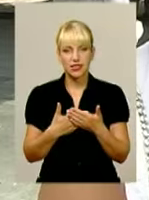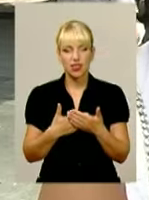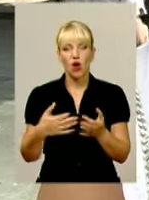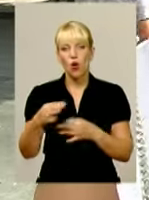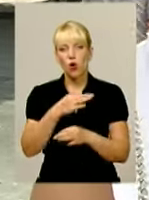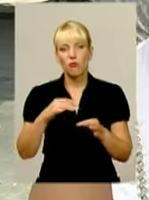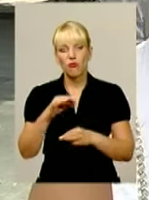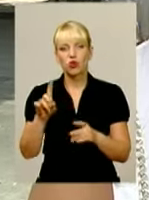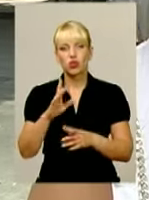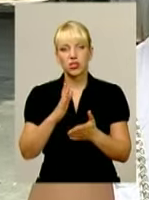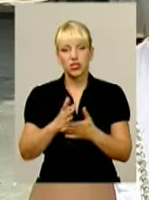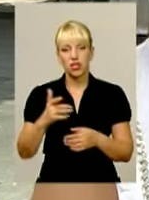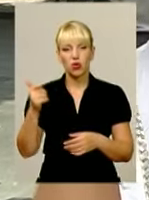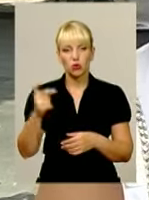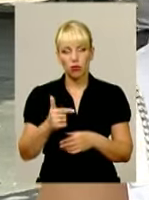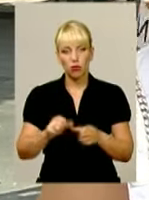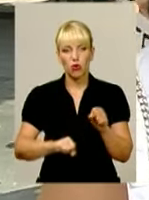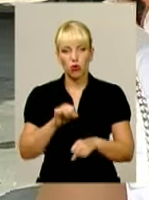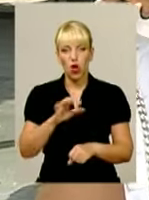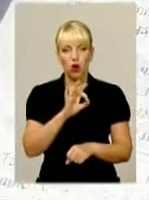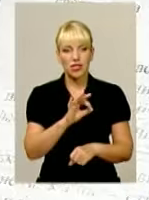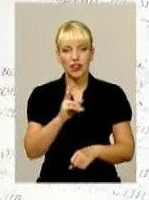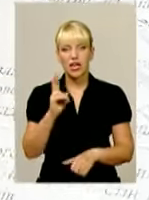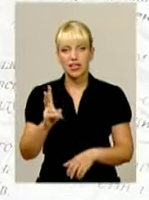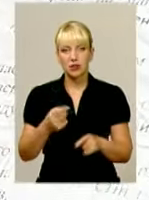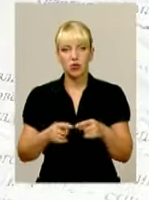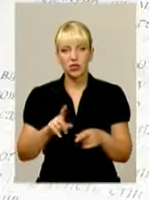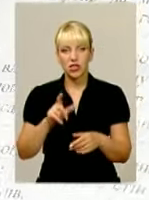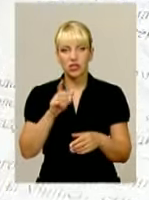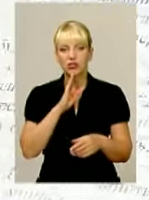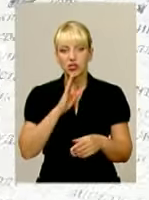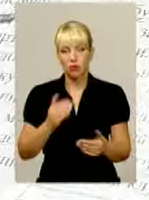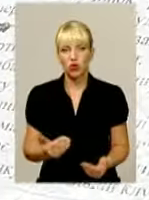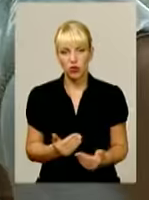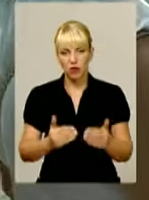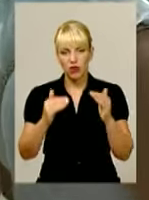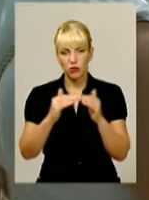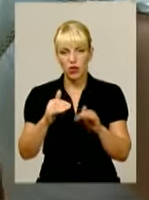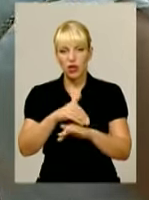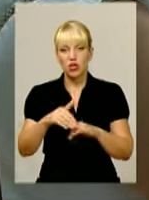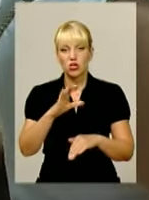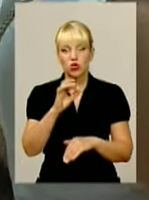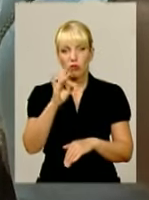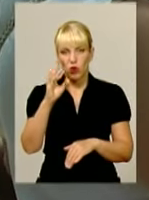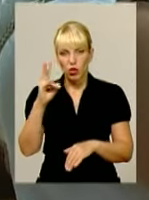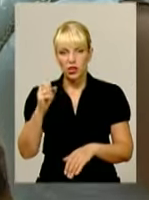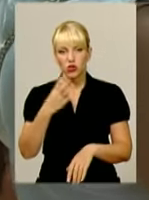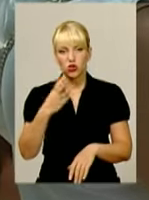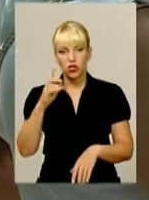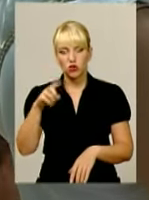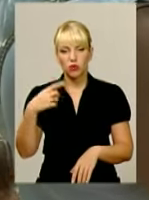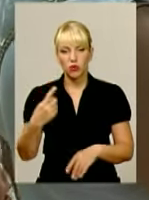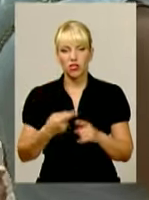але він укладений. Оксана Казимір – одна із мешканок будинку на вулиці Соборній 44-1. Жінка каже, власник